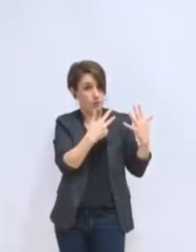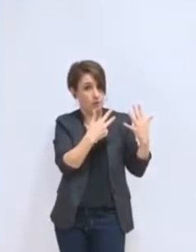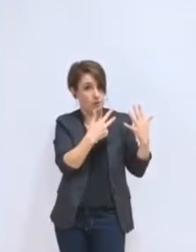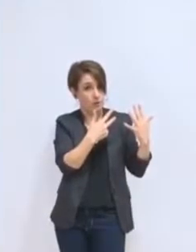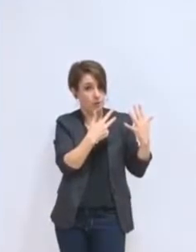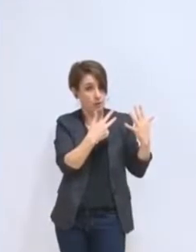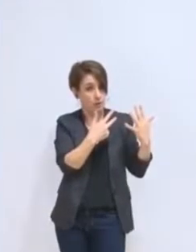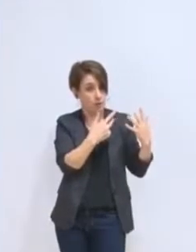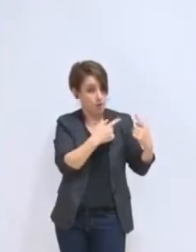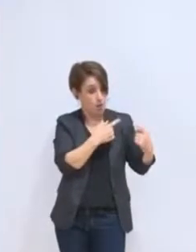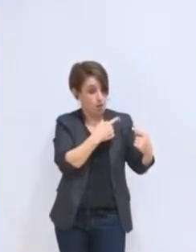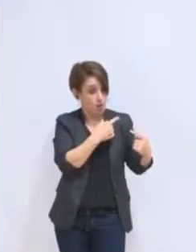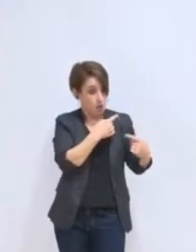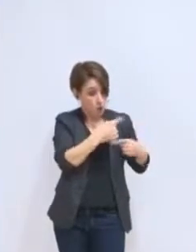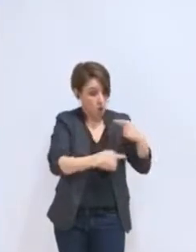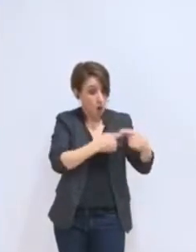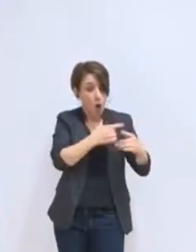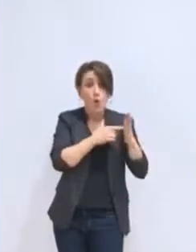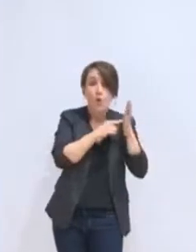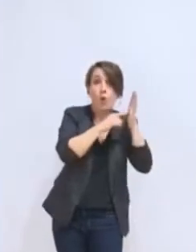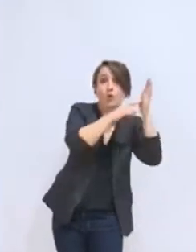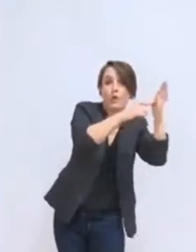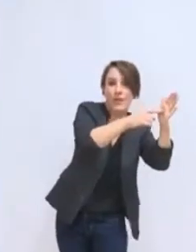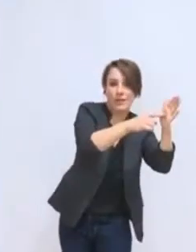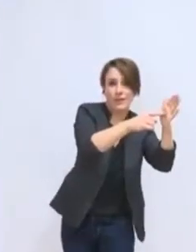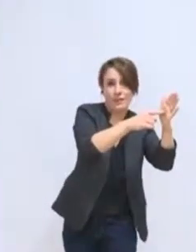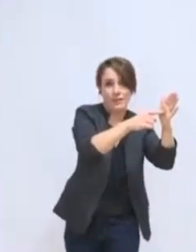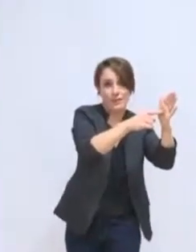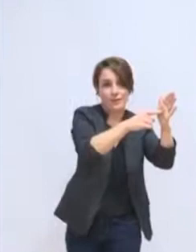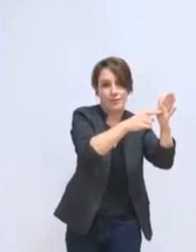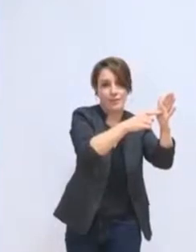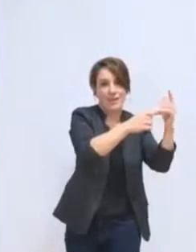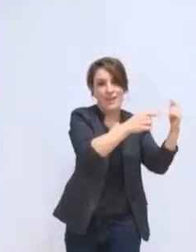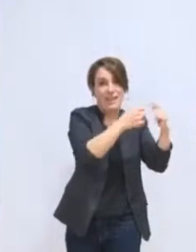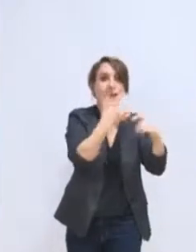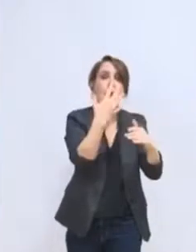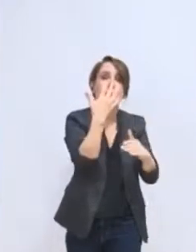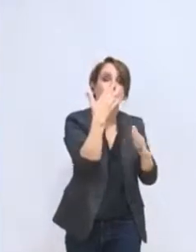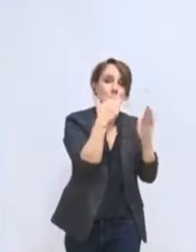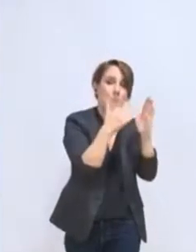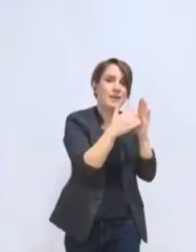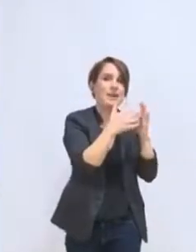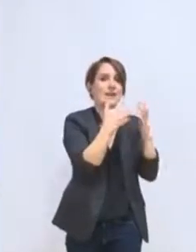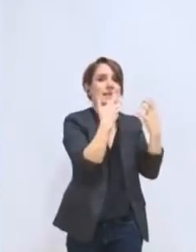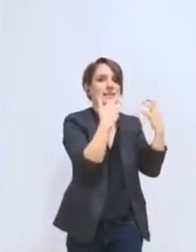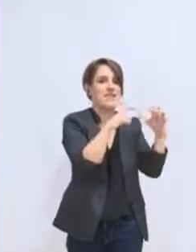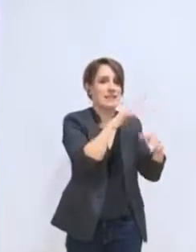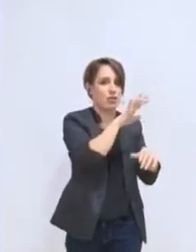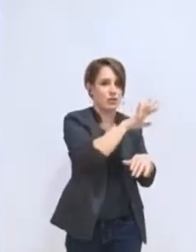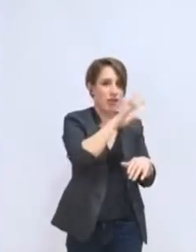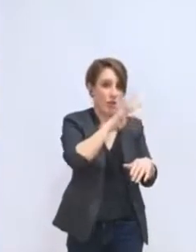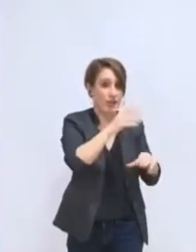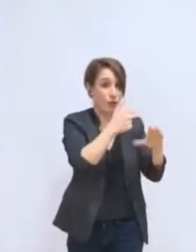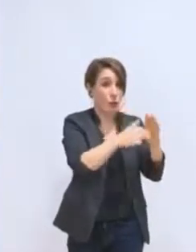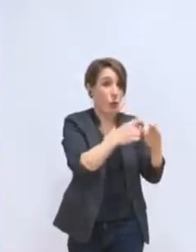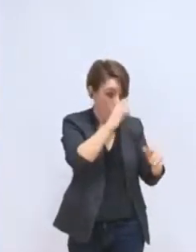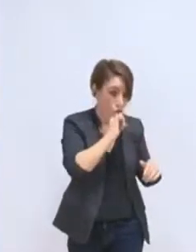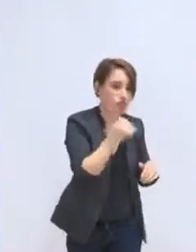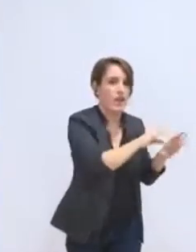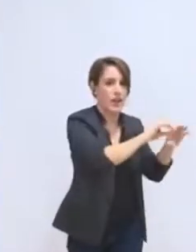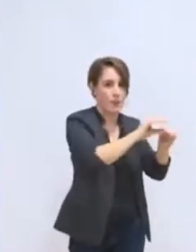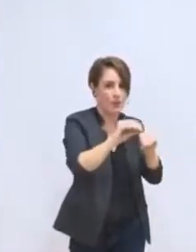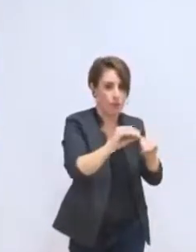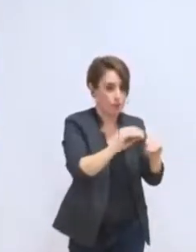l'encours de la dette par habitant était de 1 754 euros par habitant à Grenoble. En 2014,